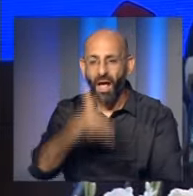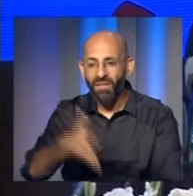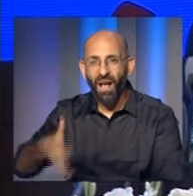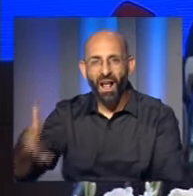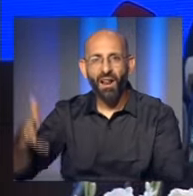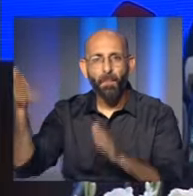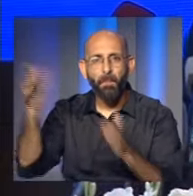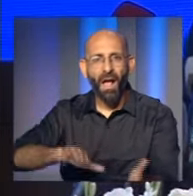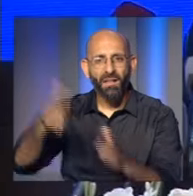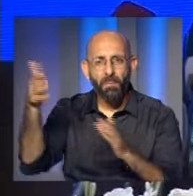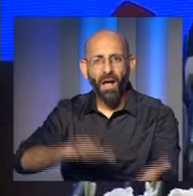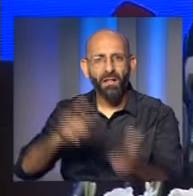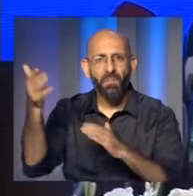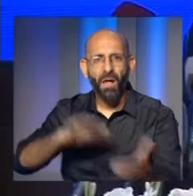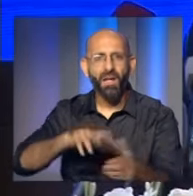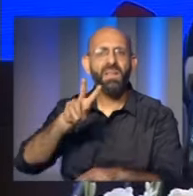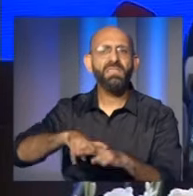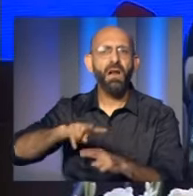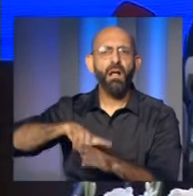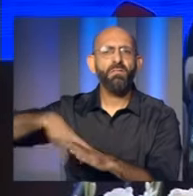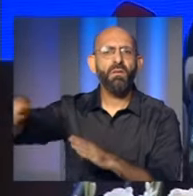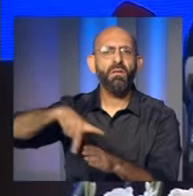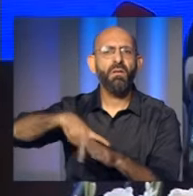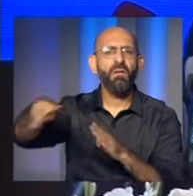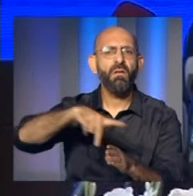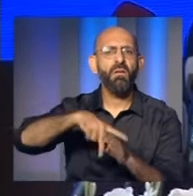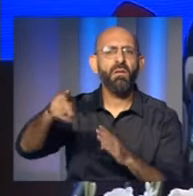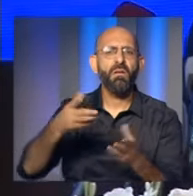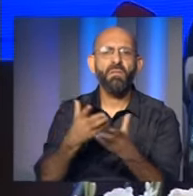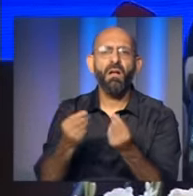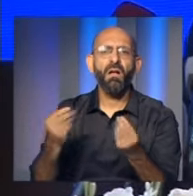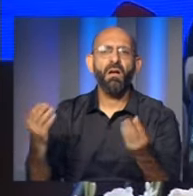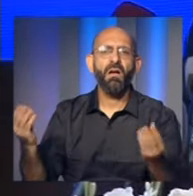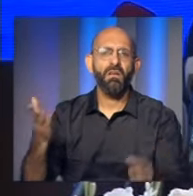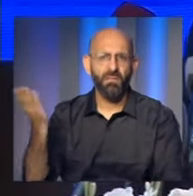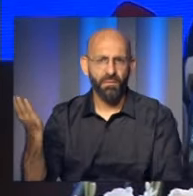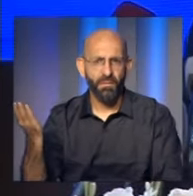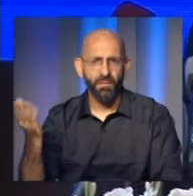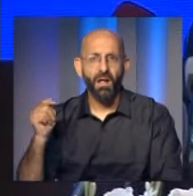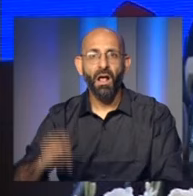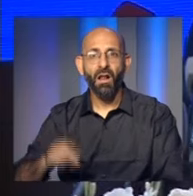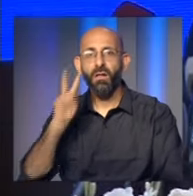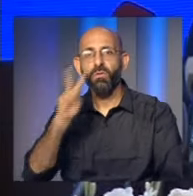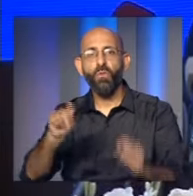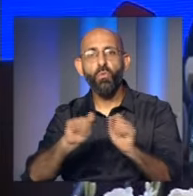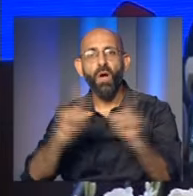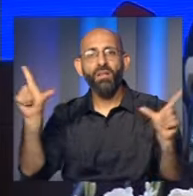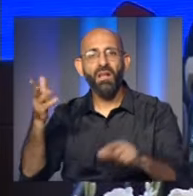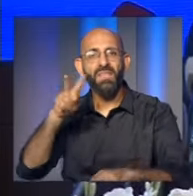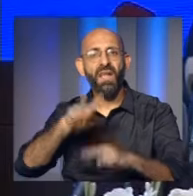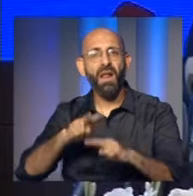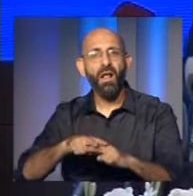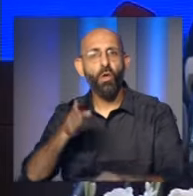وأصبح العالم اليوم يعرف الكيان الإسرائيلي بأنه كيان قاتل للأطفال لذلك